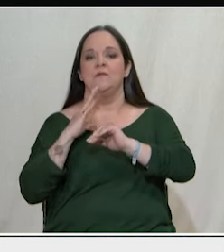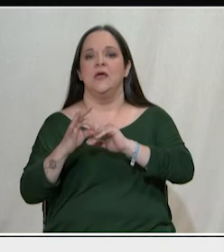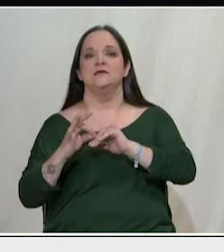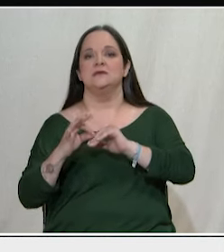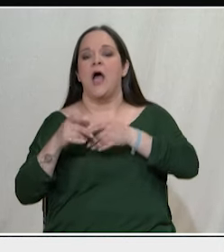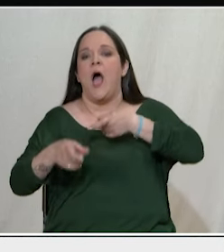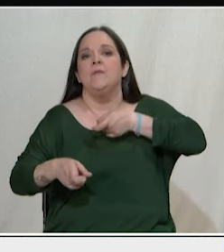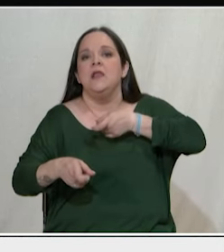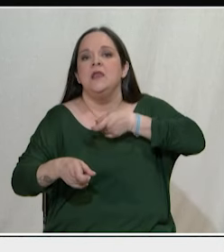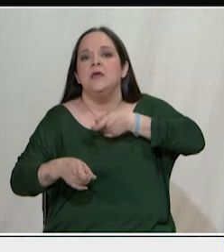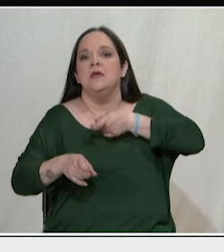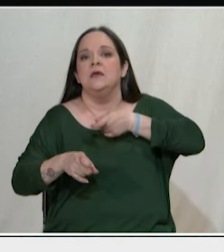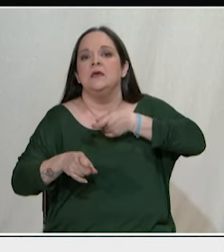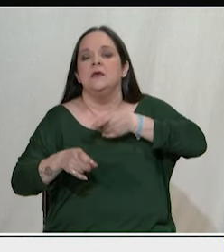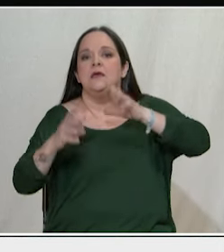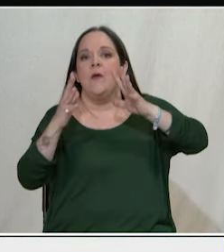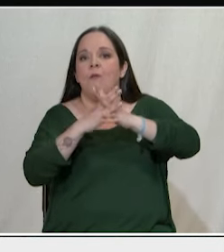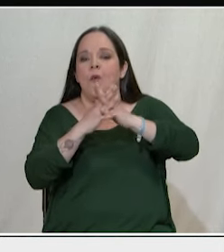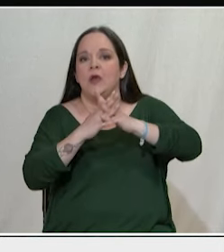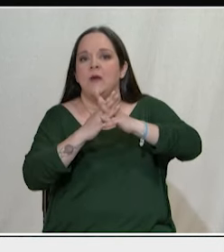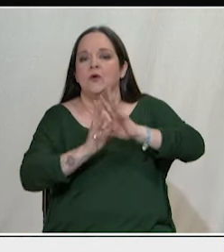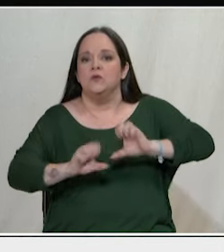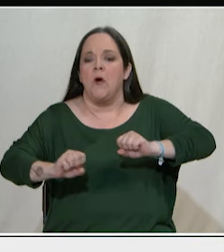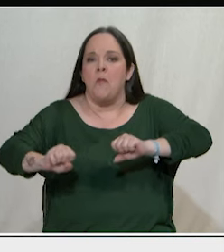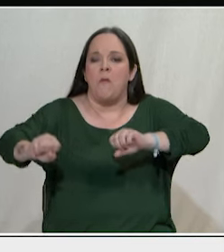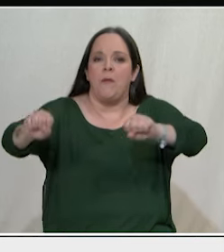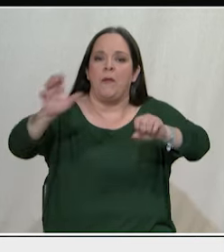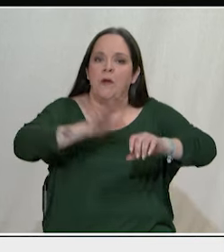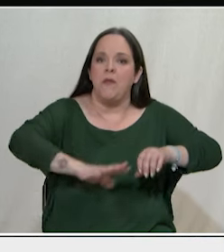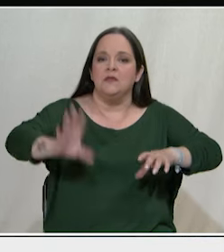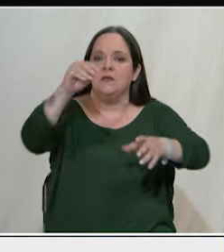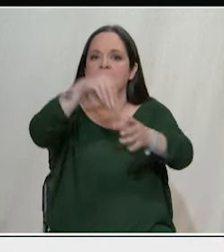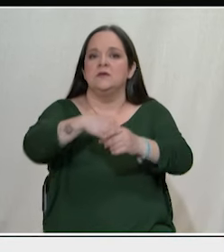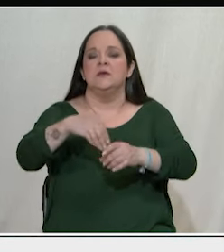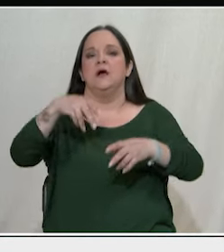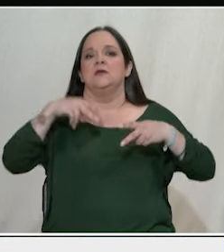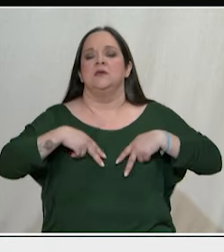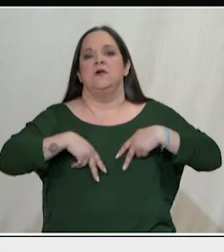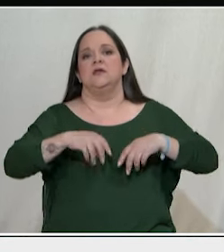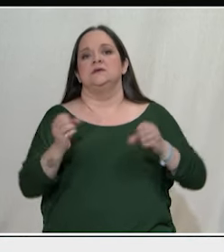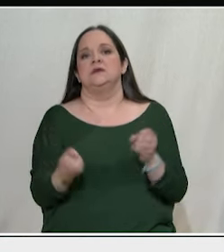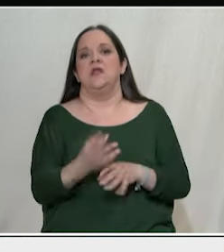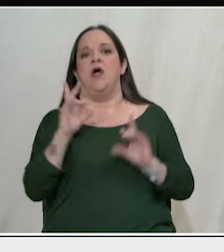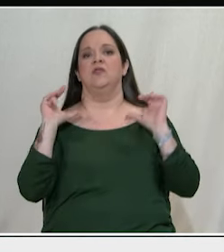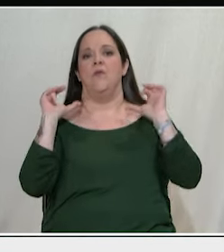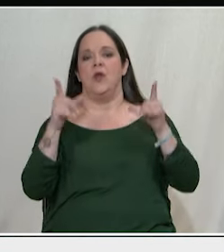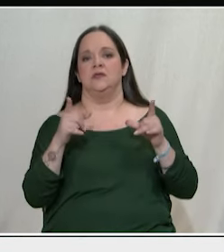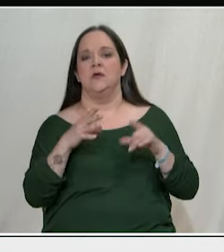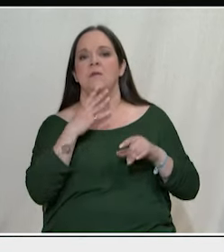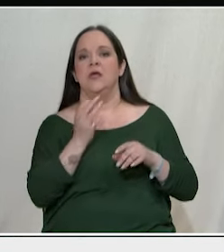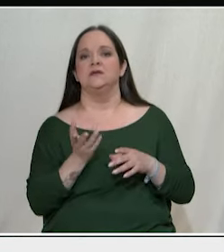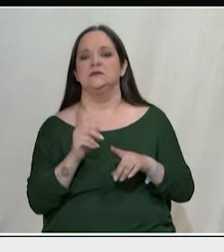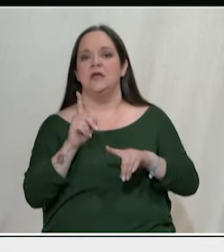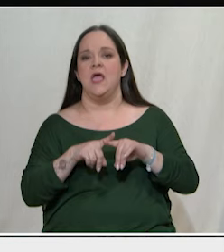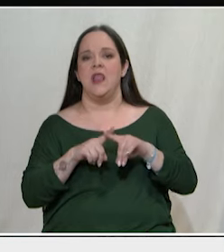γενίκευσης του πολέμου, μέσα στην οποία και η ελληνική κυβέρνηση της Νέας Δημοκρατίας βάζει όλο και περισσότερο στο μάτι του κυκλώνα τον